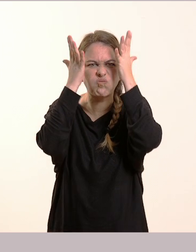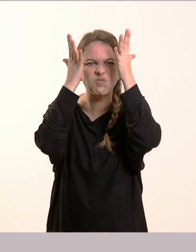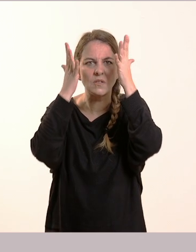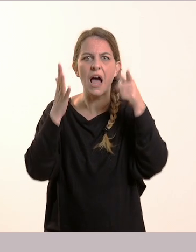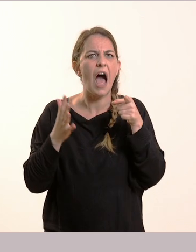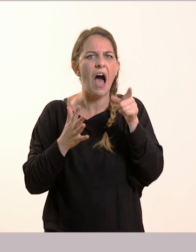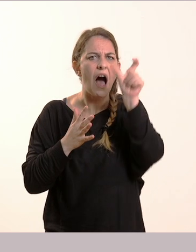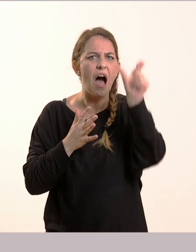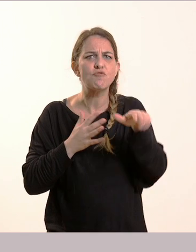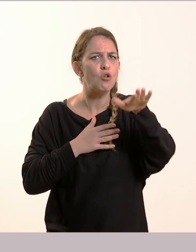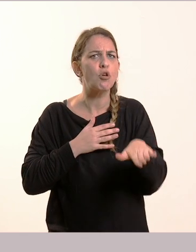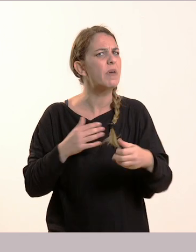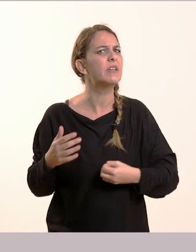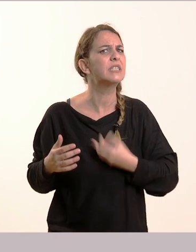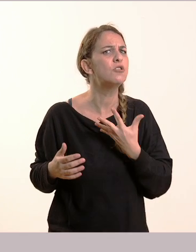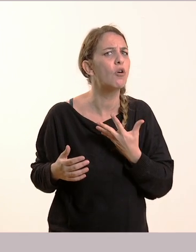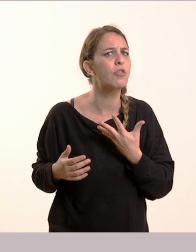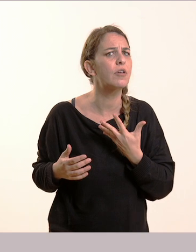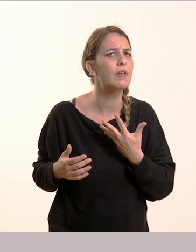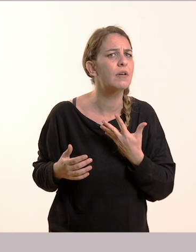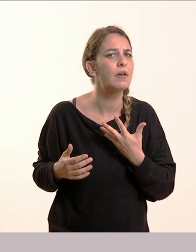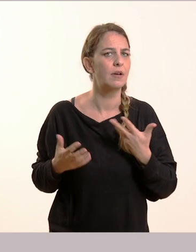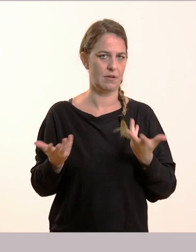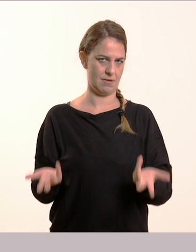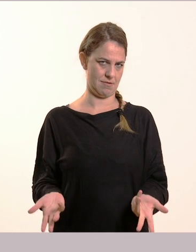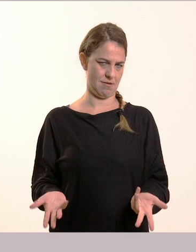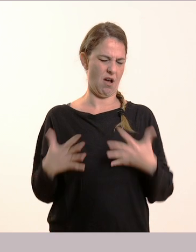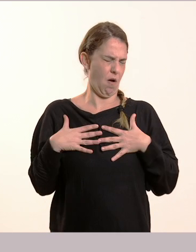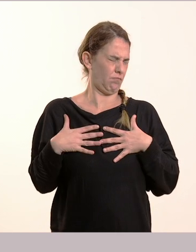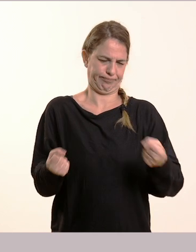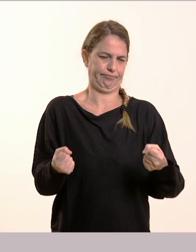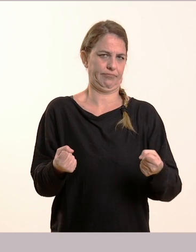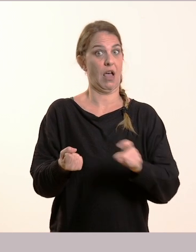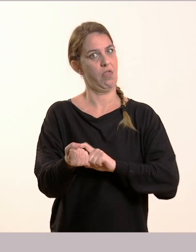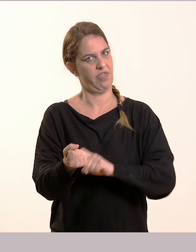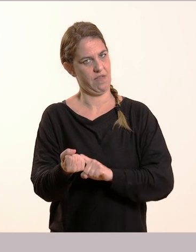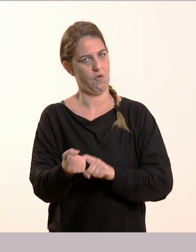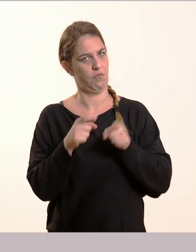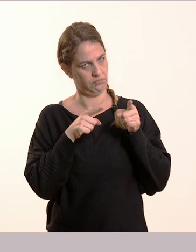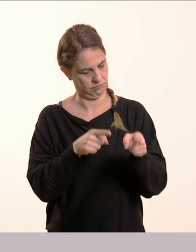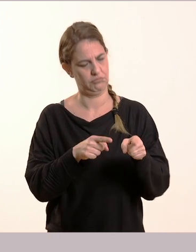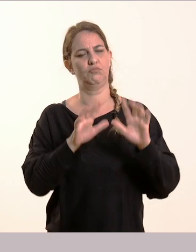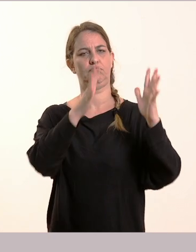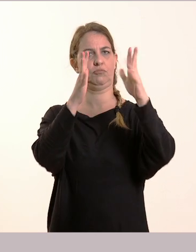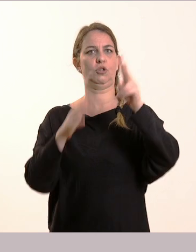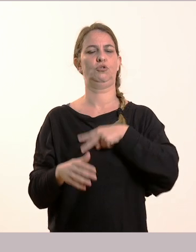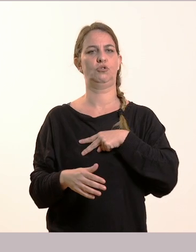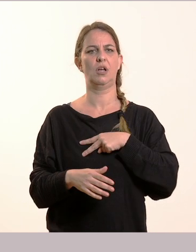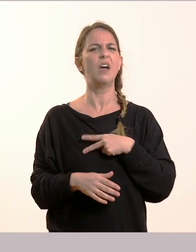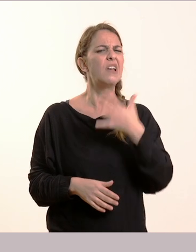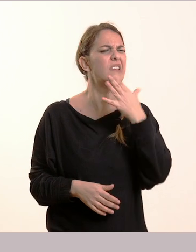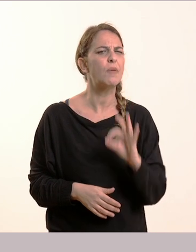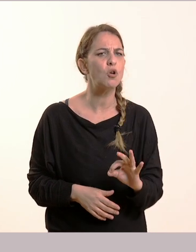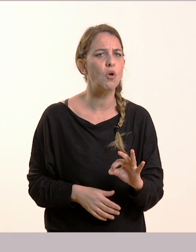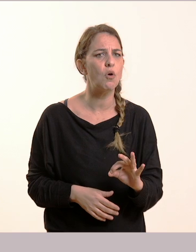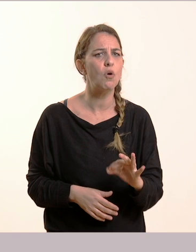το παιδί. Για πείτε μου, νιώθει θυμό. Πάρα πολύ σωστά. Μπράβο σας παιδιά. Γιατί νιώθει θυμό. Τι έκανε ο